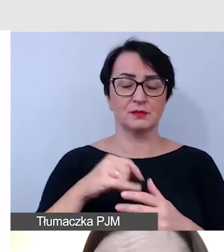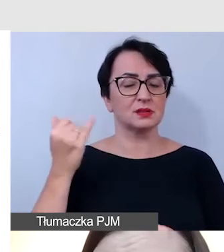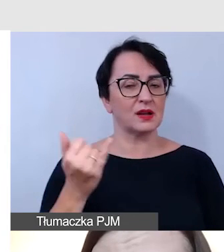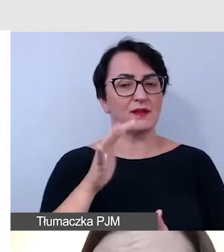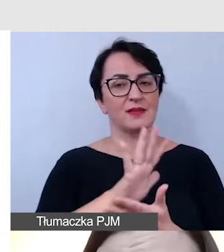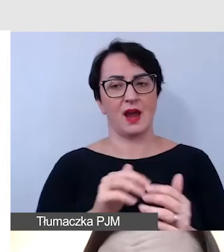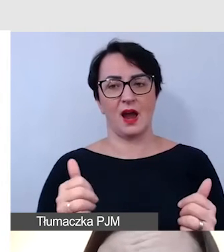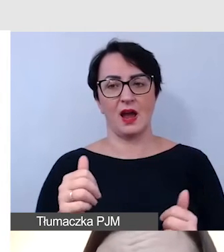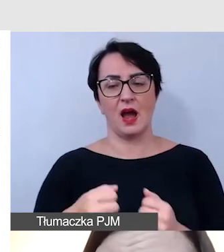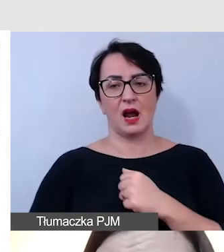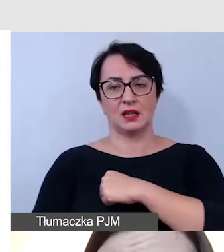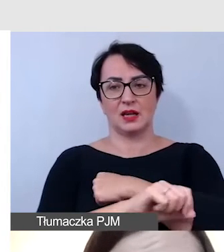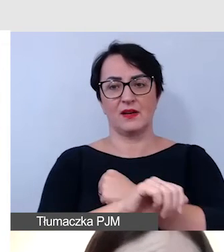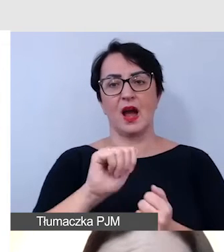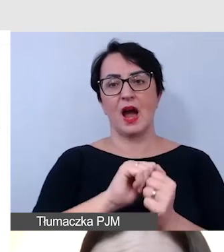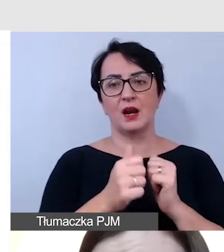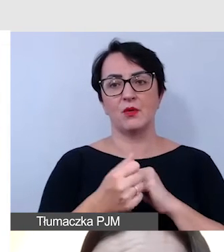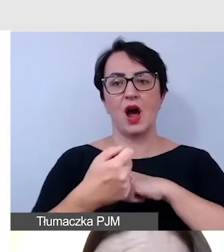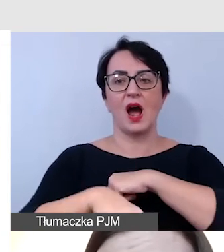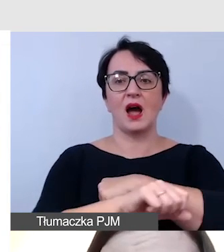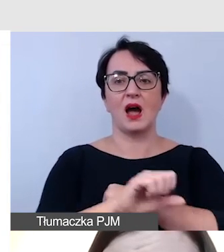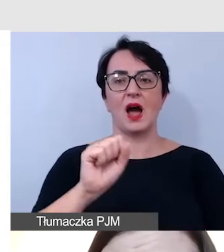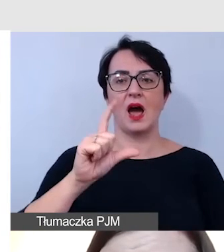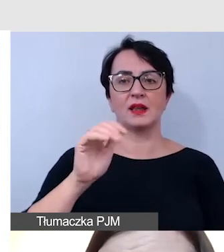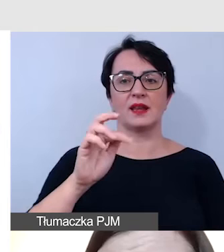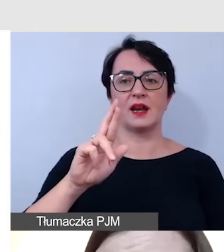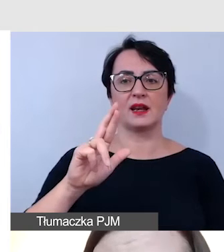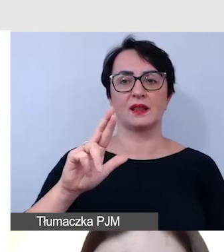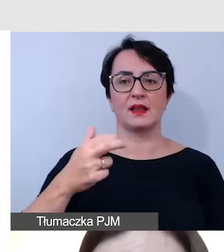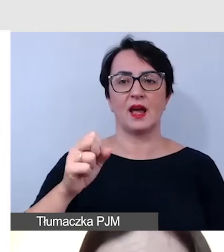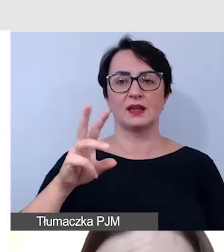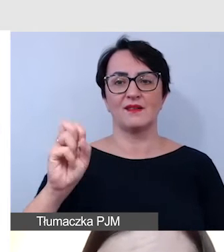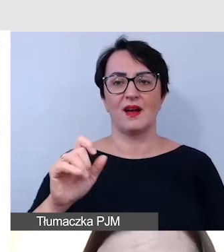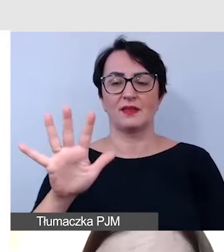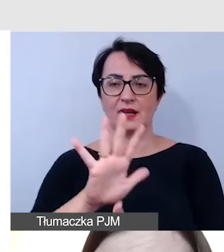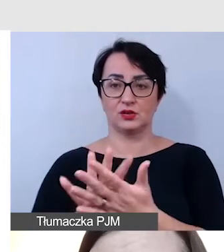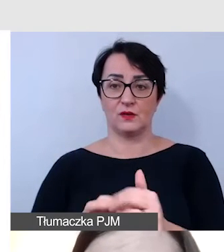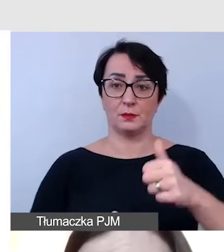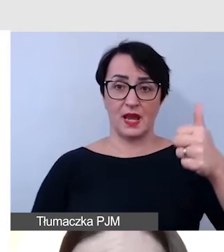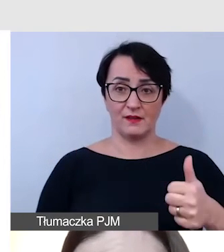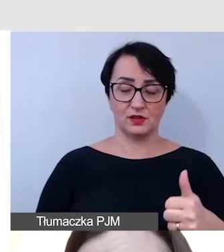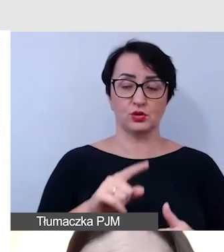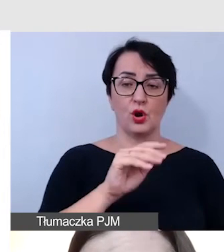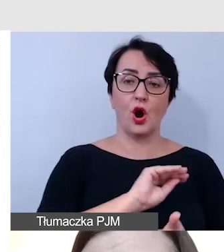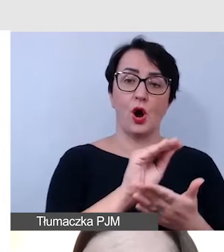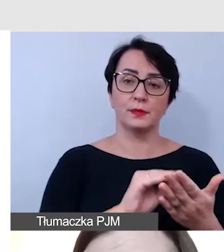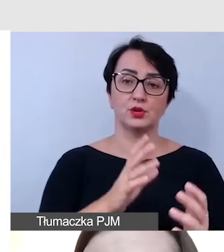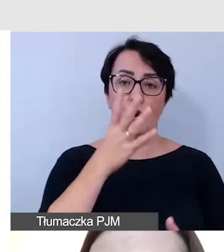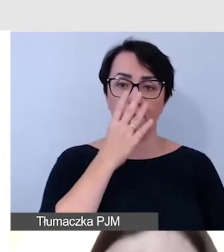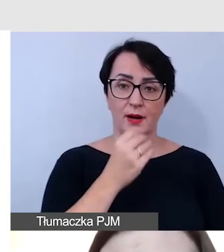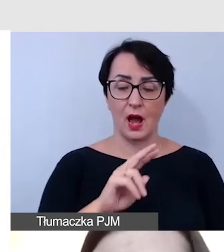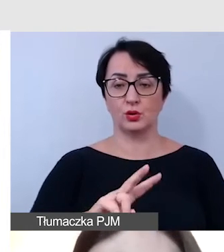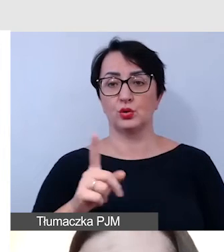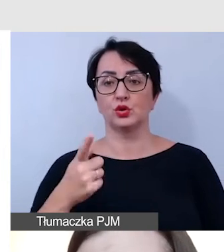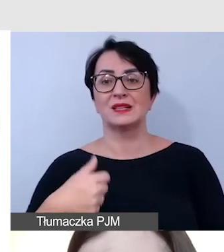albo alternatywa tekstowa. To są dwa różne pojęcia. Tekst alternatywny to opis obrazka, a alternatywa tekstowa to